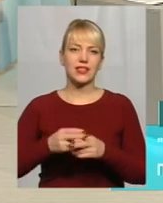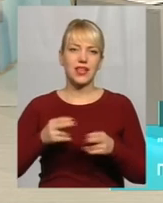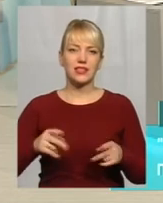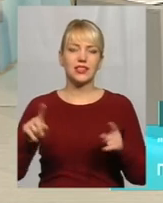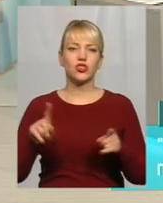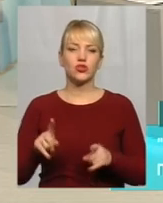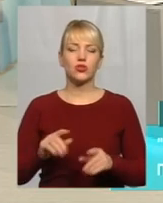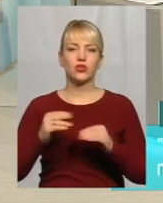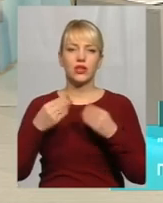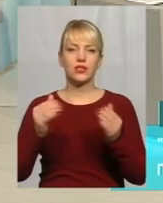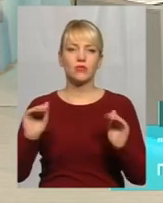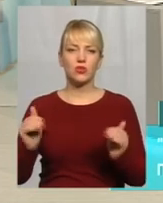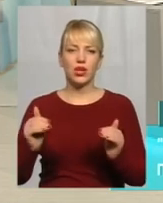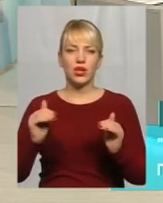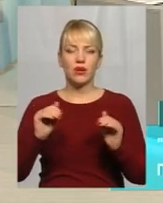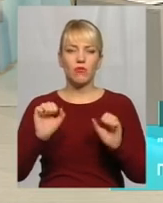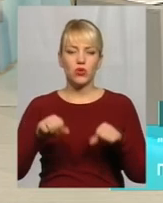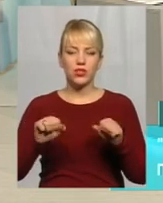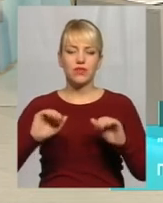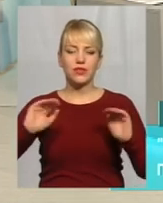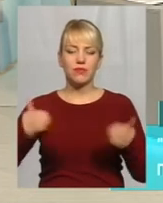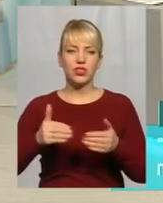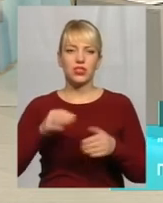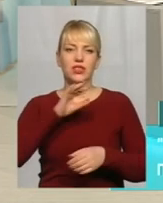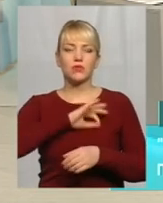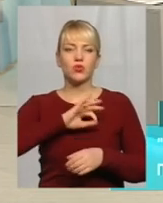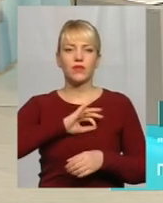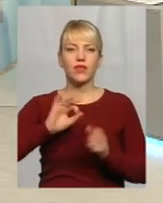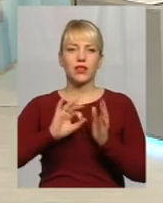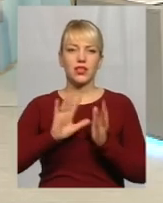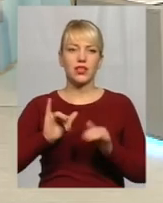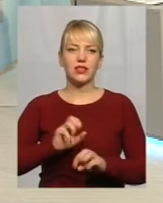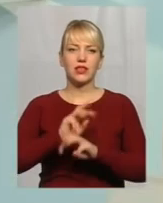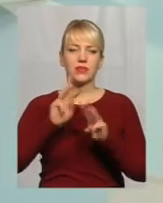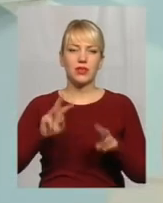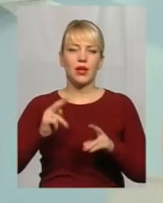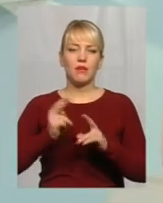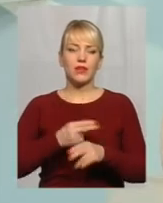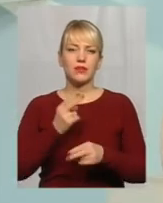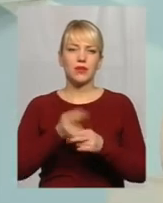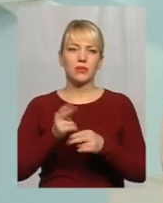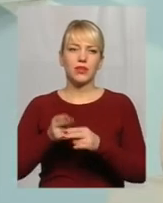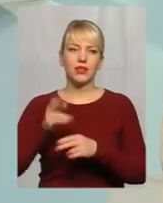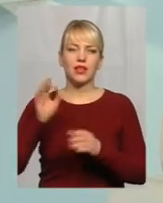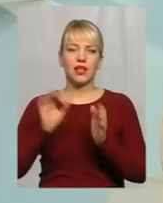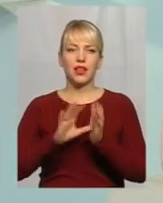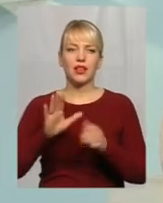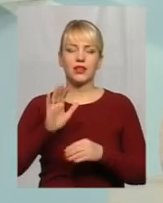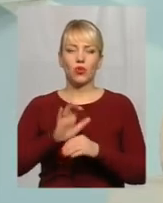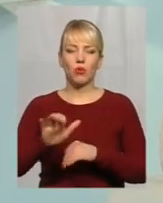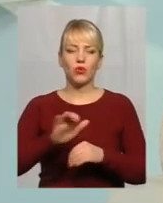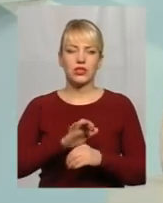зменшити споживання електричної енергії Забезпечити стабільне, безперебійне електропостачання